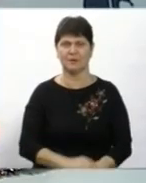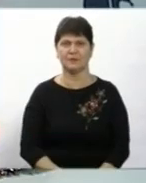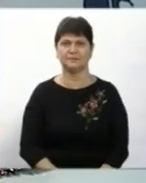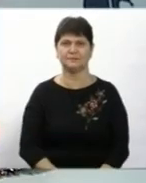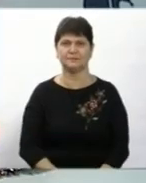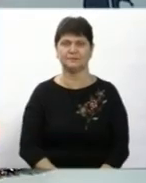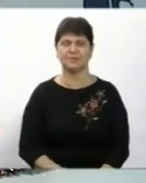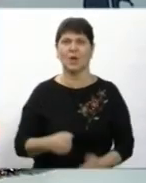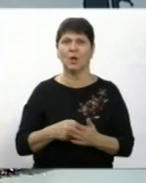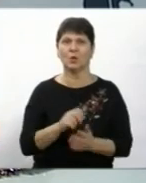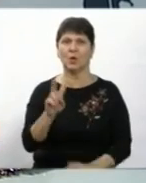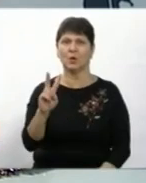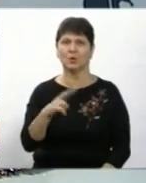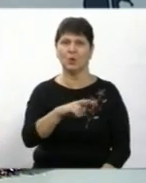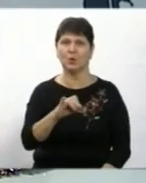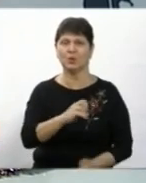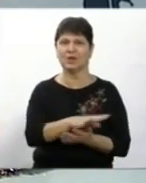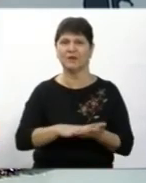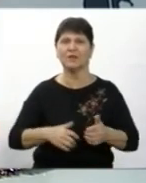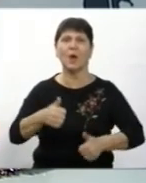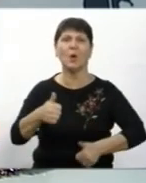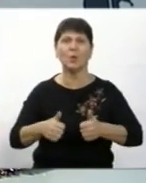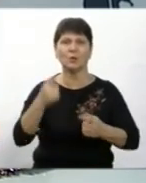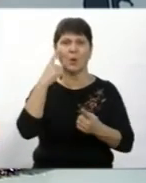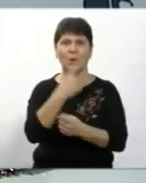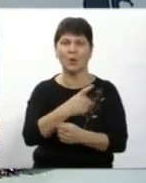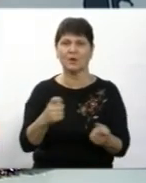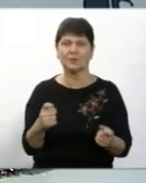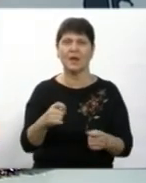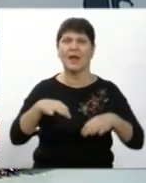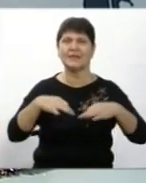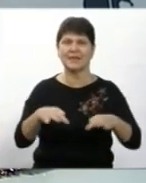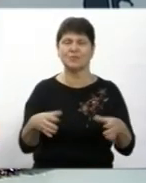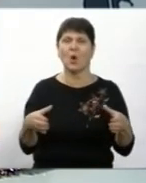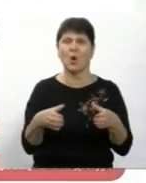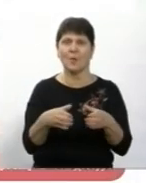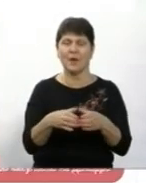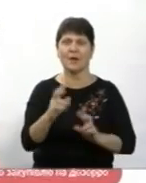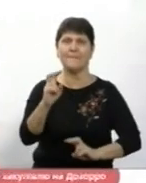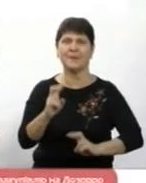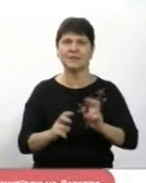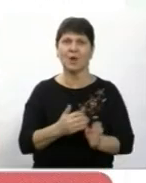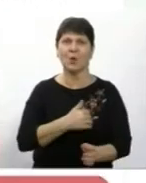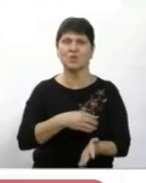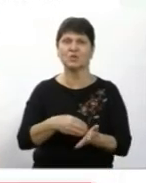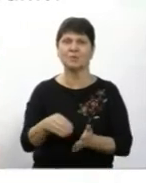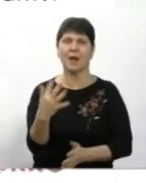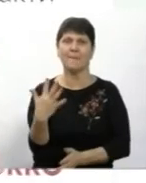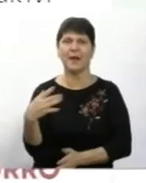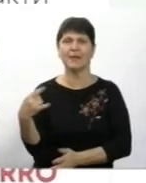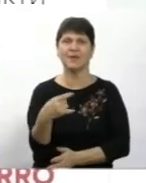До 2 люту отриватиме конкурс, який оголосила Вінницька транспортна компанія Підприємство хоче закупити 5